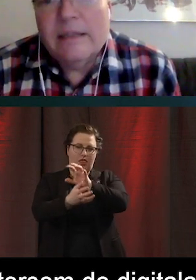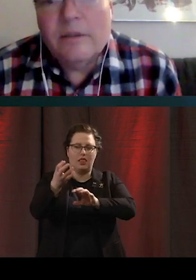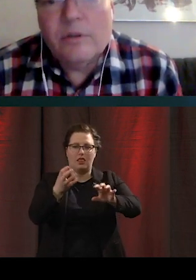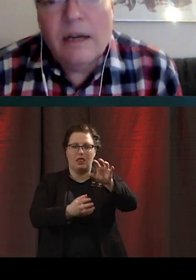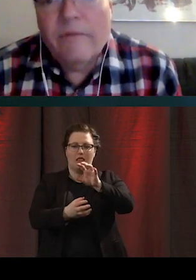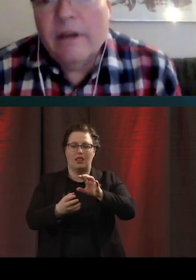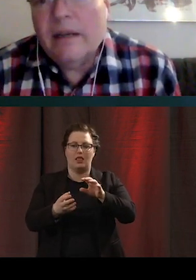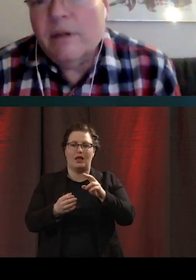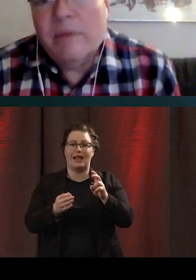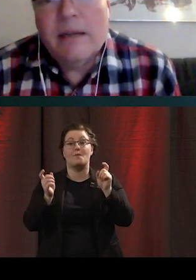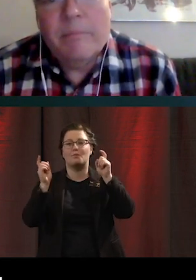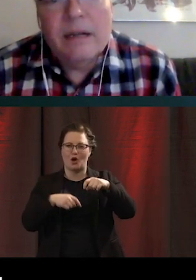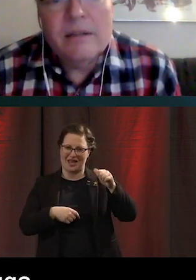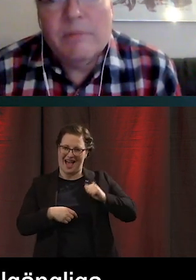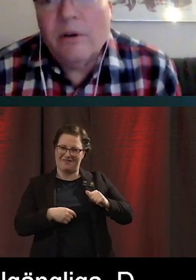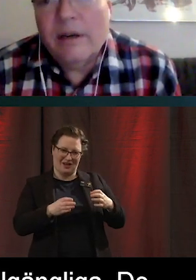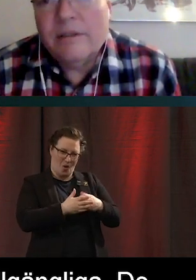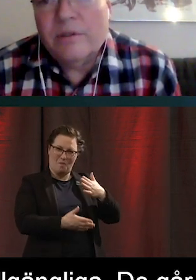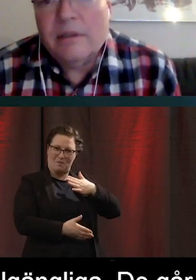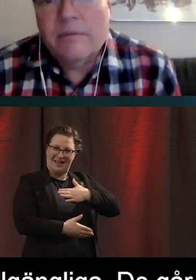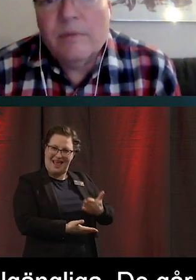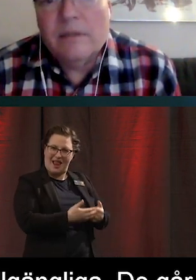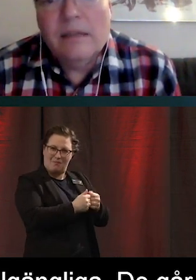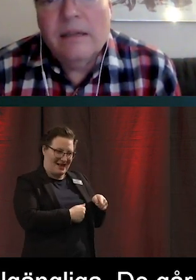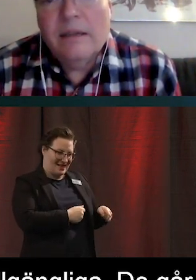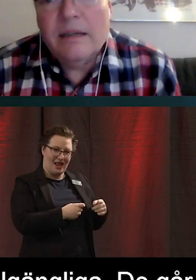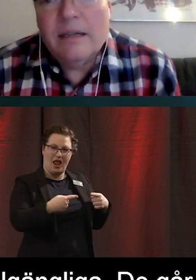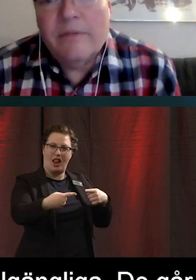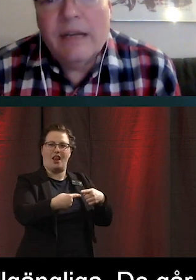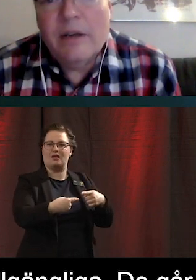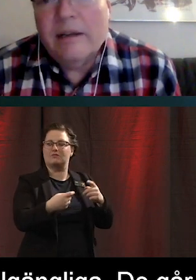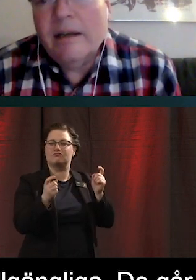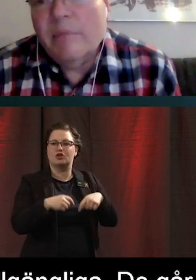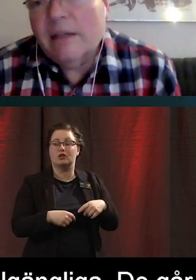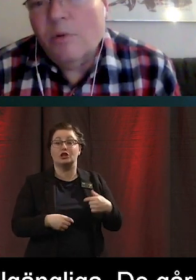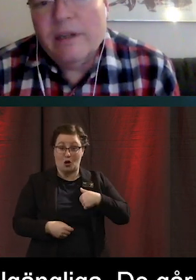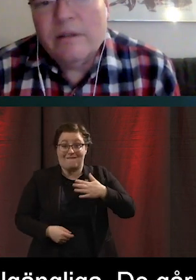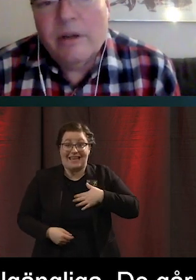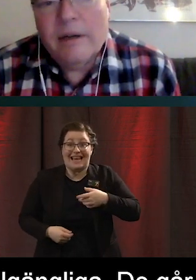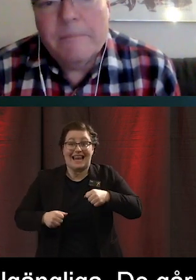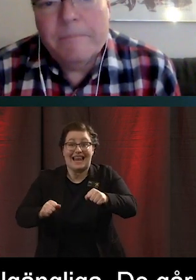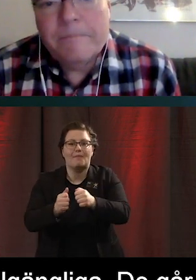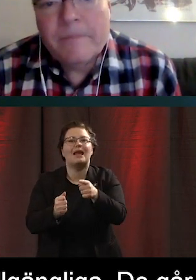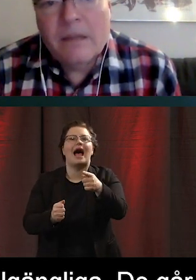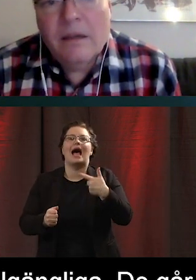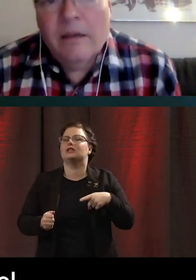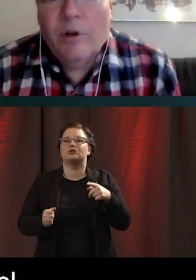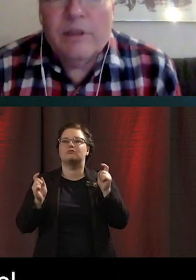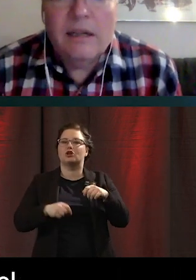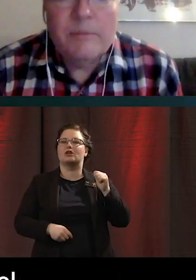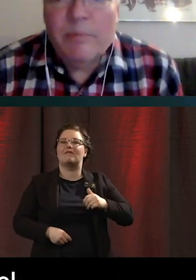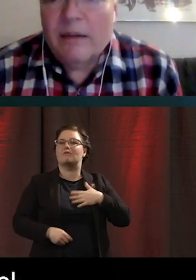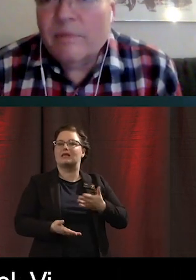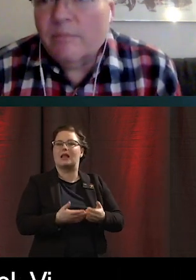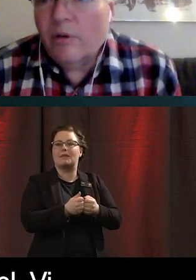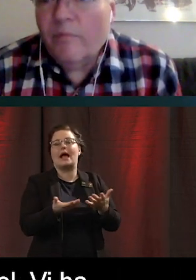går inte att använda med de här hjälpmedlen som vi har. Eller så. Jag kanske vill göra det här men det går inte att göra det. Vi